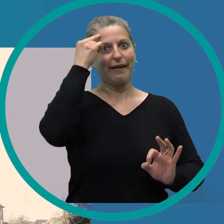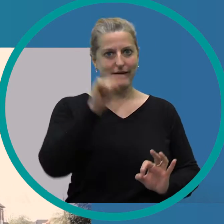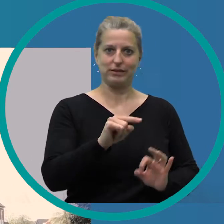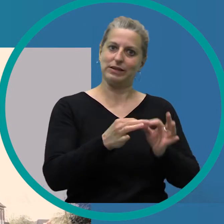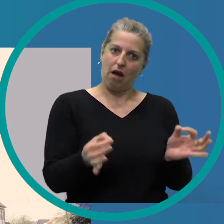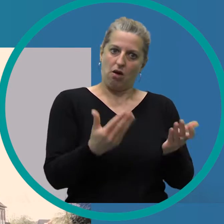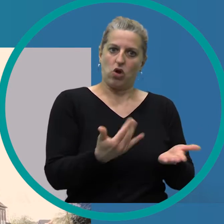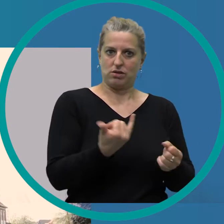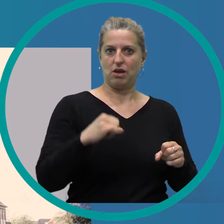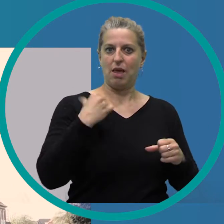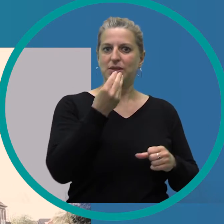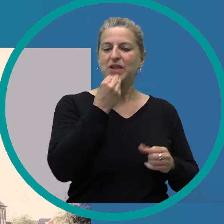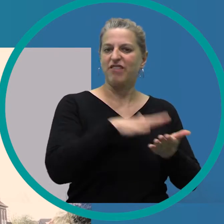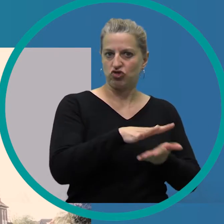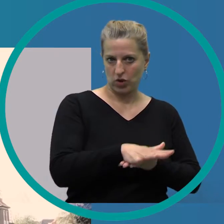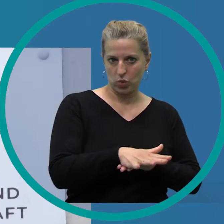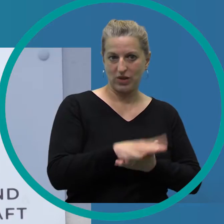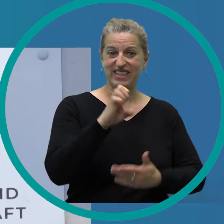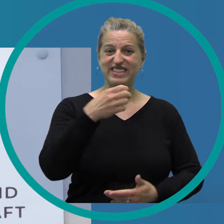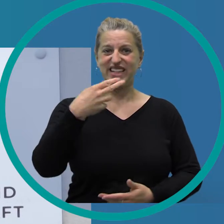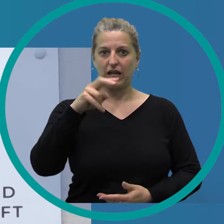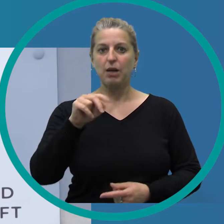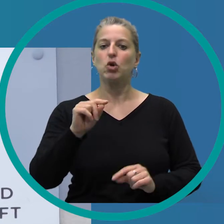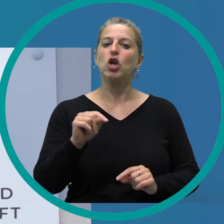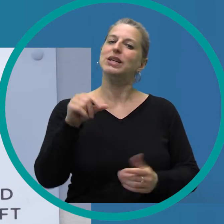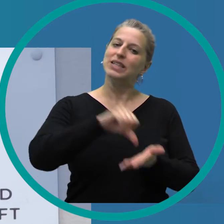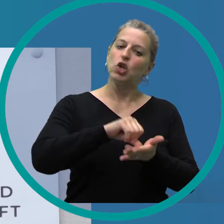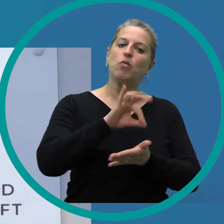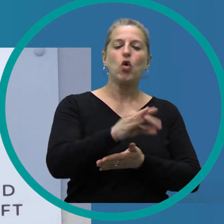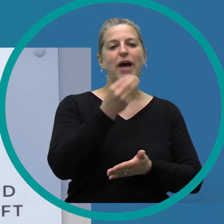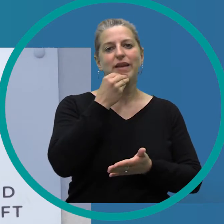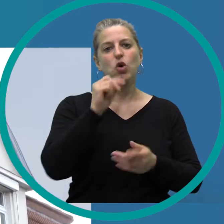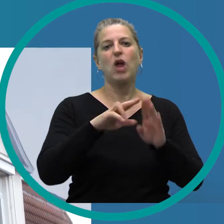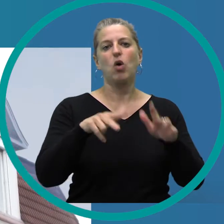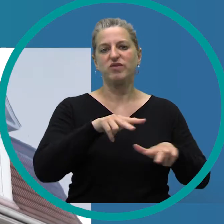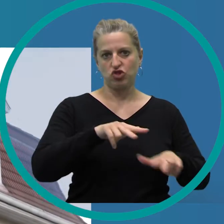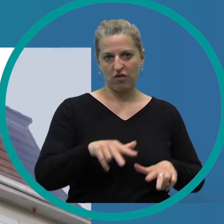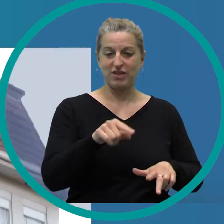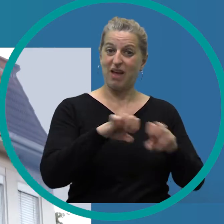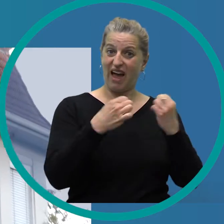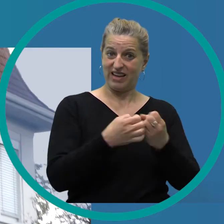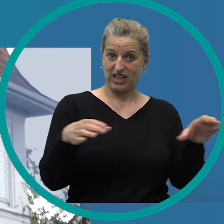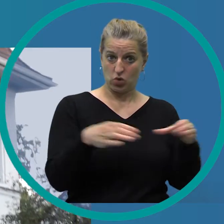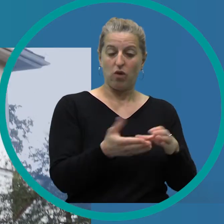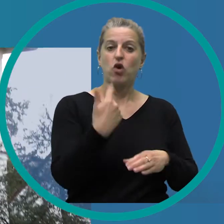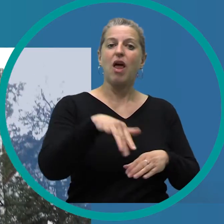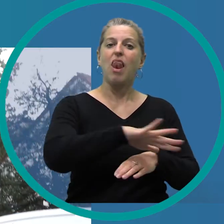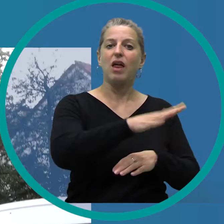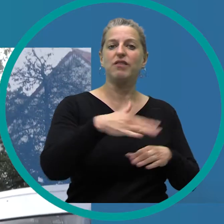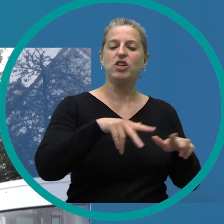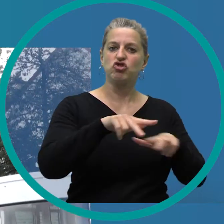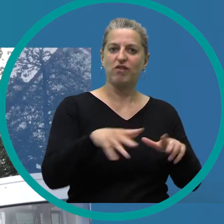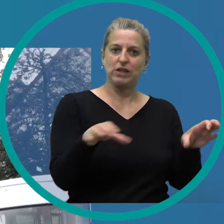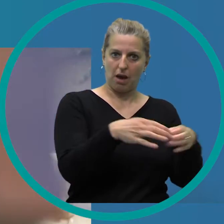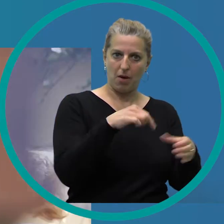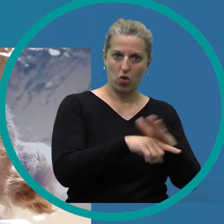Lebensmittelverschwendung erinnert. Zehn steht für Zentrum für Ernährung und Hauswirtschaft Niedersachsen, ist eine Einrichtung der Landwirtschaftskammer